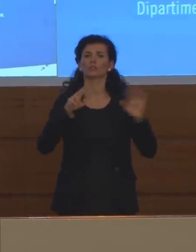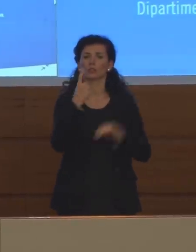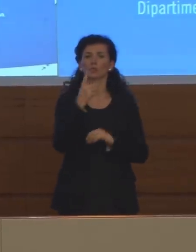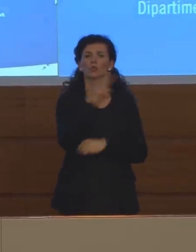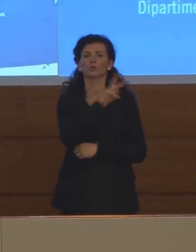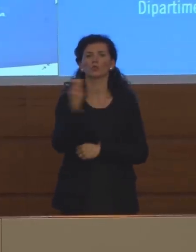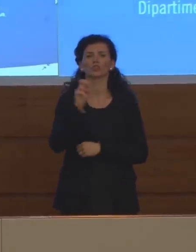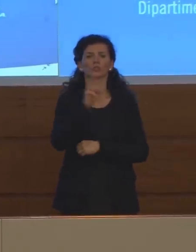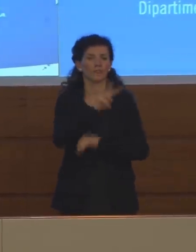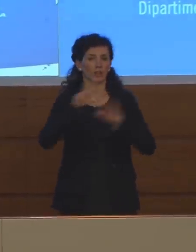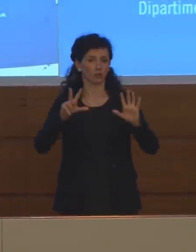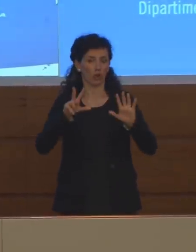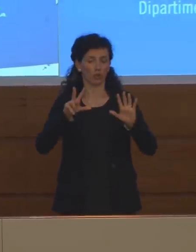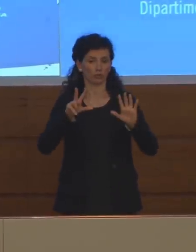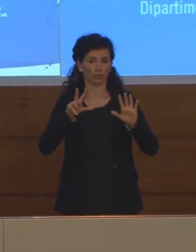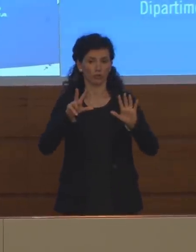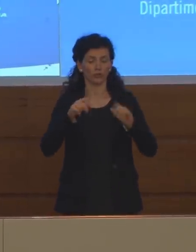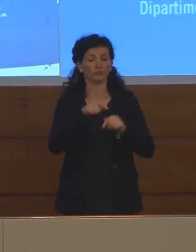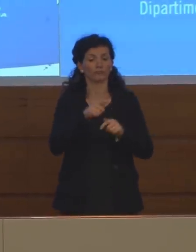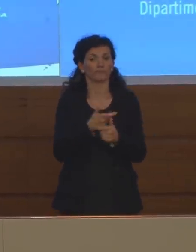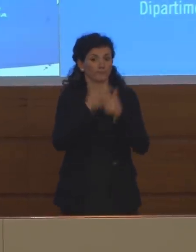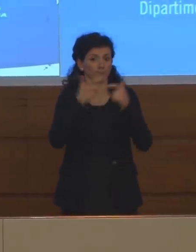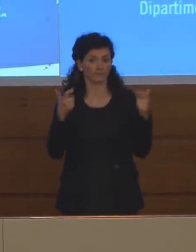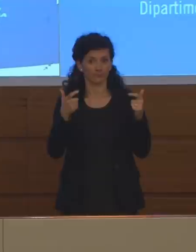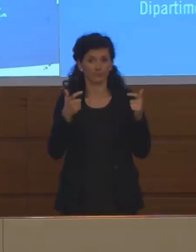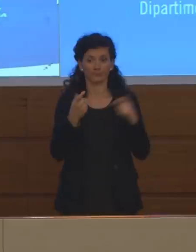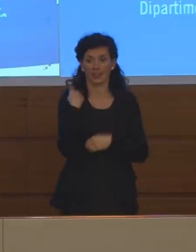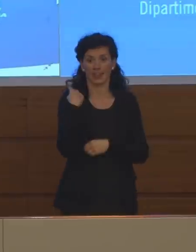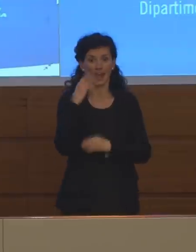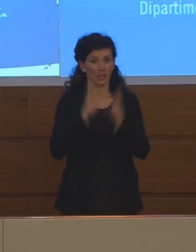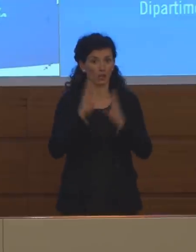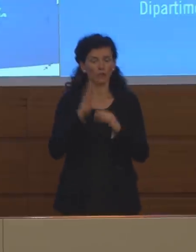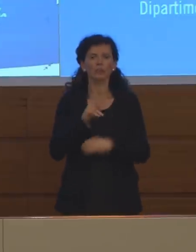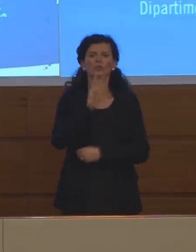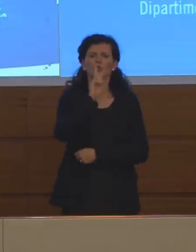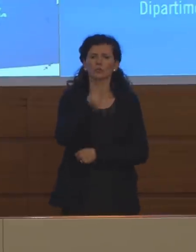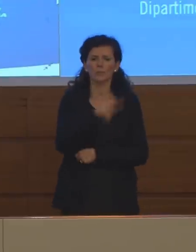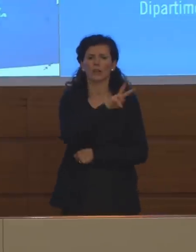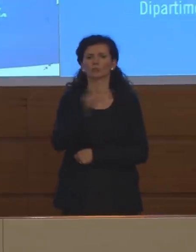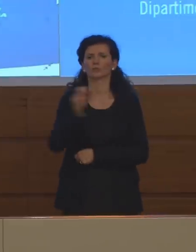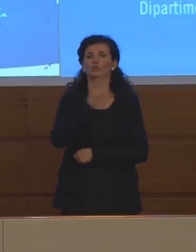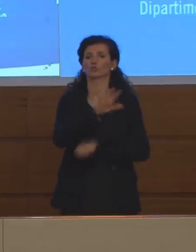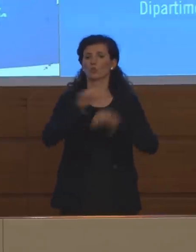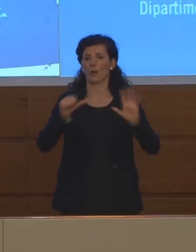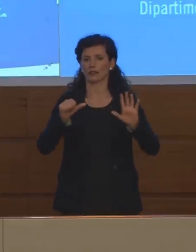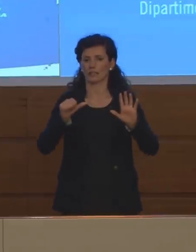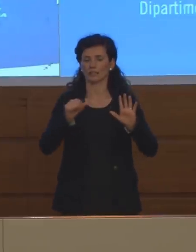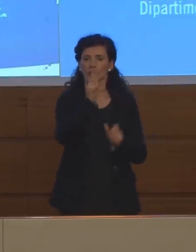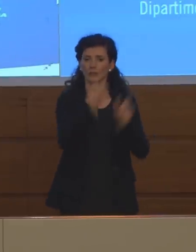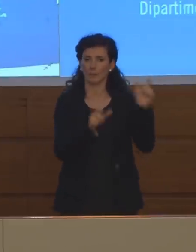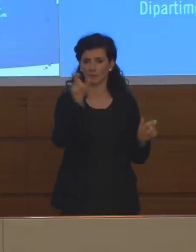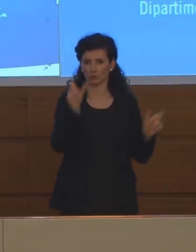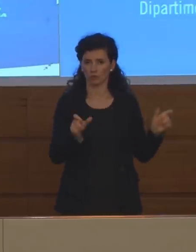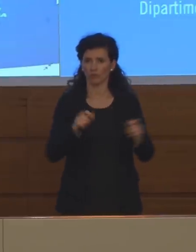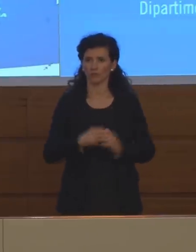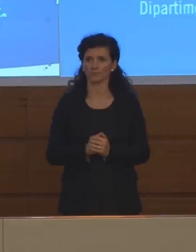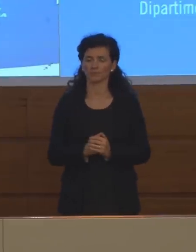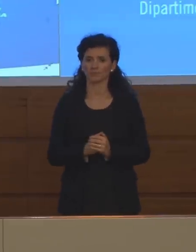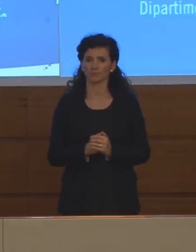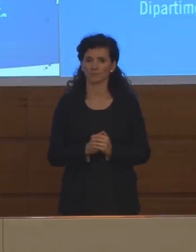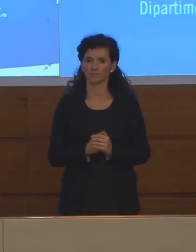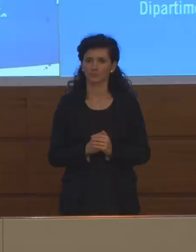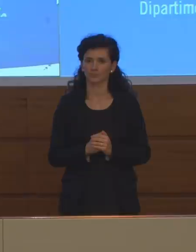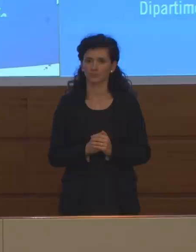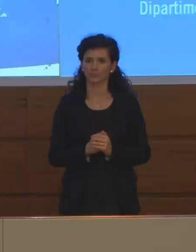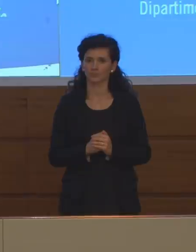.228 con un incremento rispetto a ieri di 2.256 persone. Ad